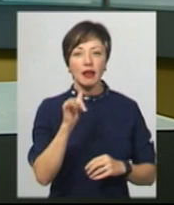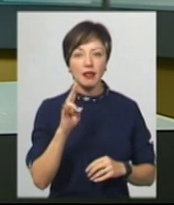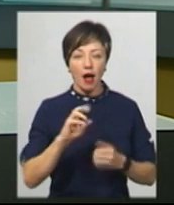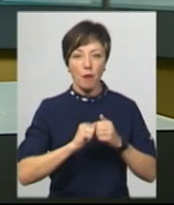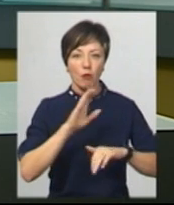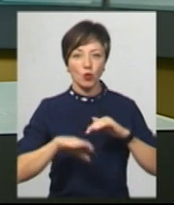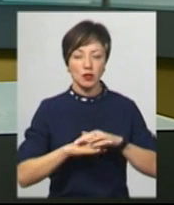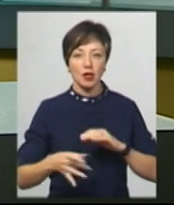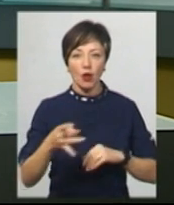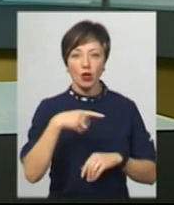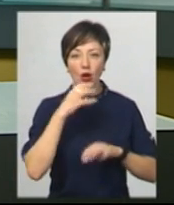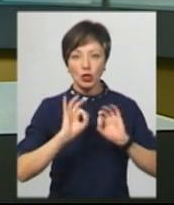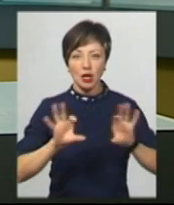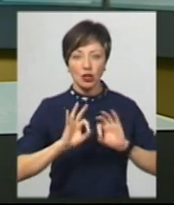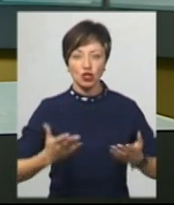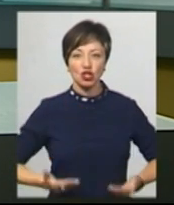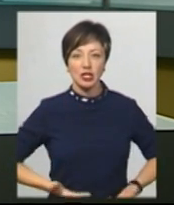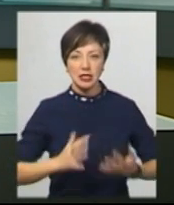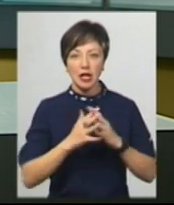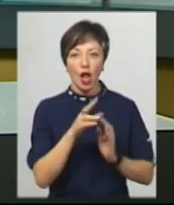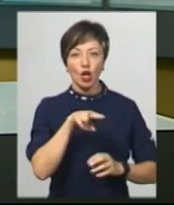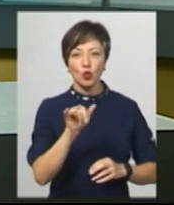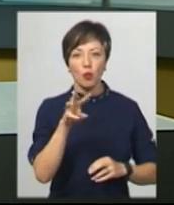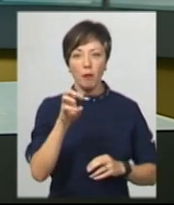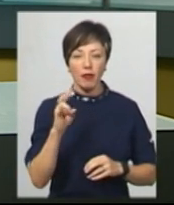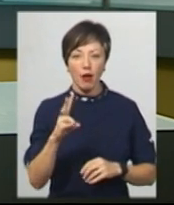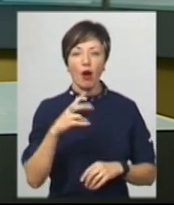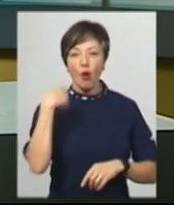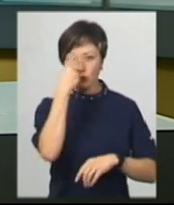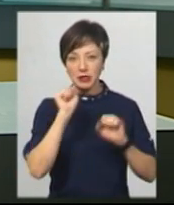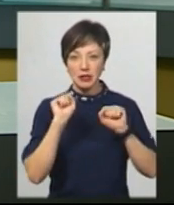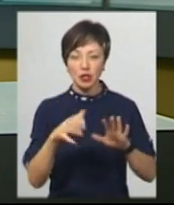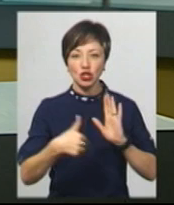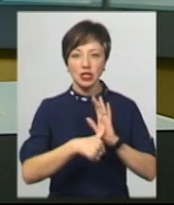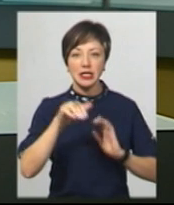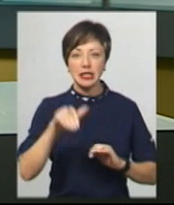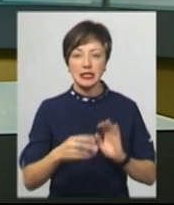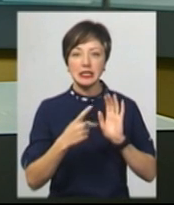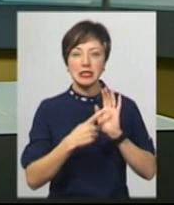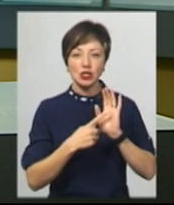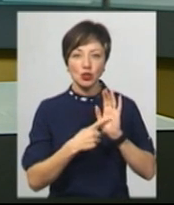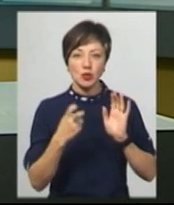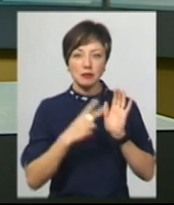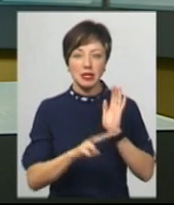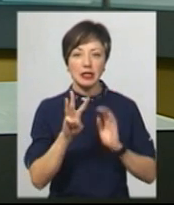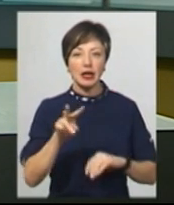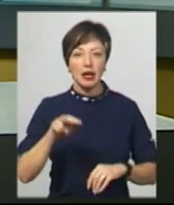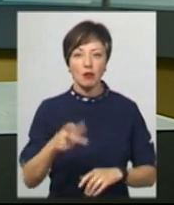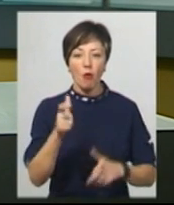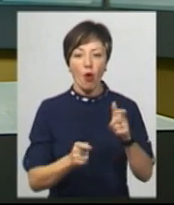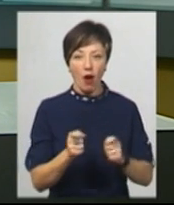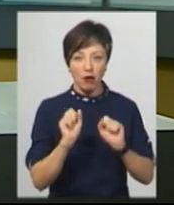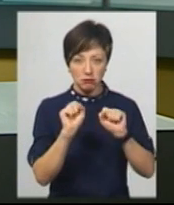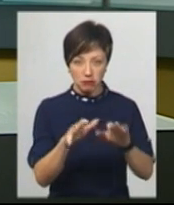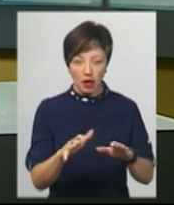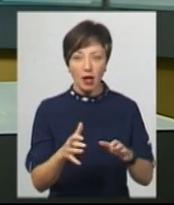говорить жителька села Думан Світлана Ткачук. Вона додає, що особисто здала 6 тисяч 773 літрів молока за готівельниці,